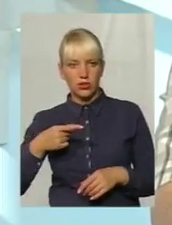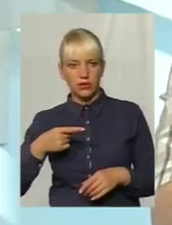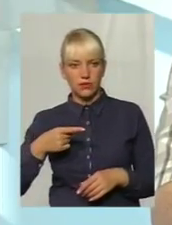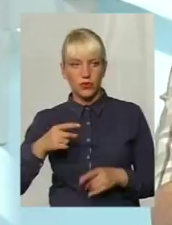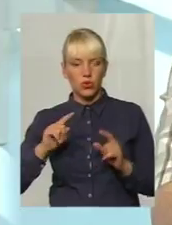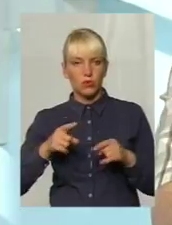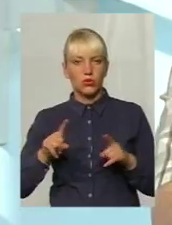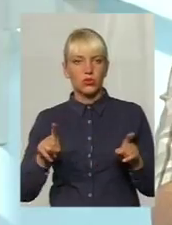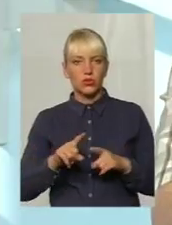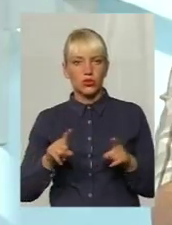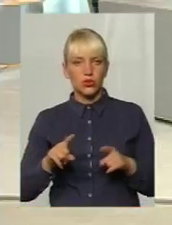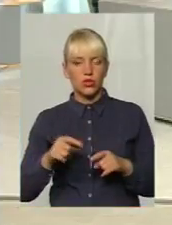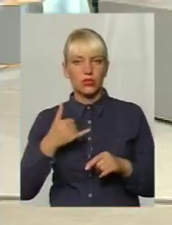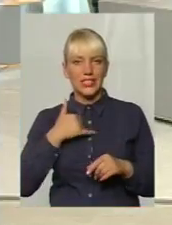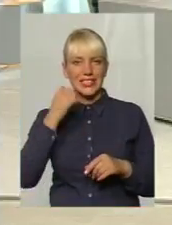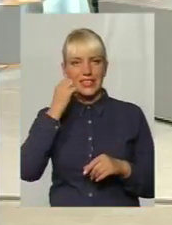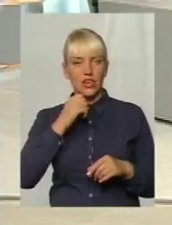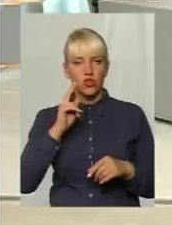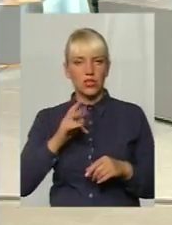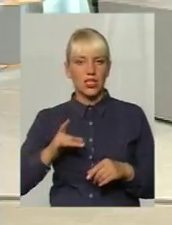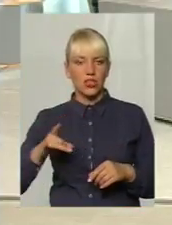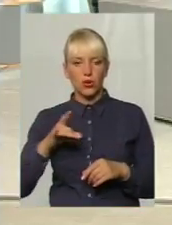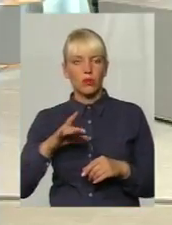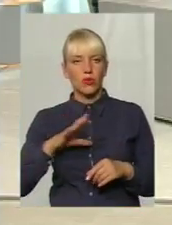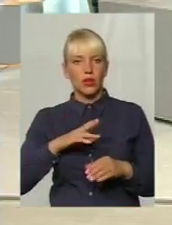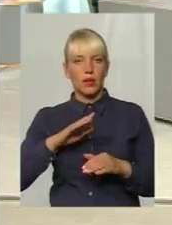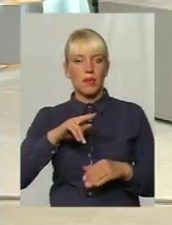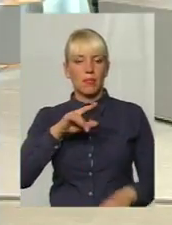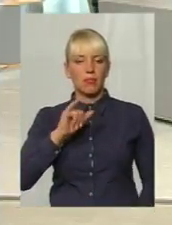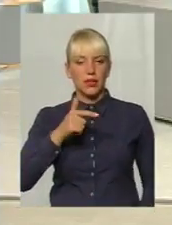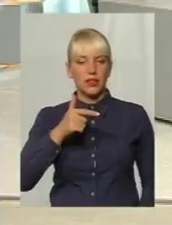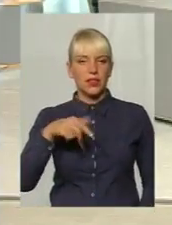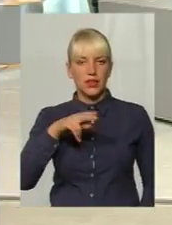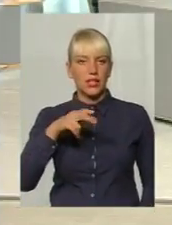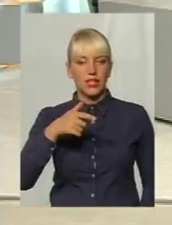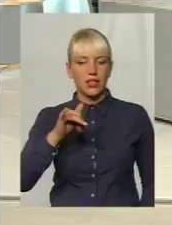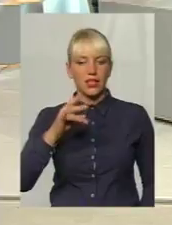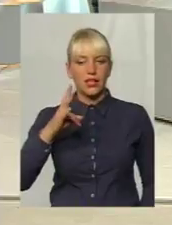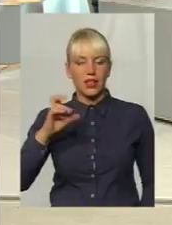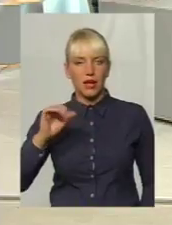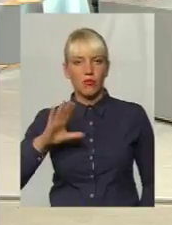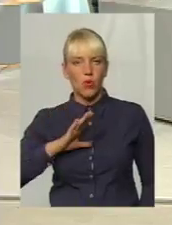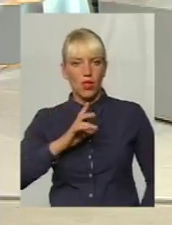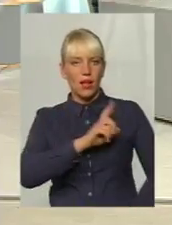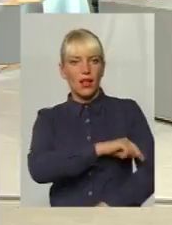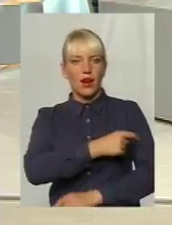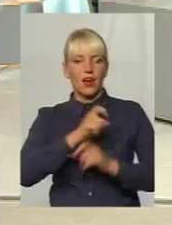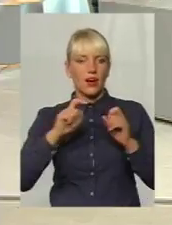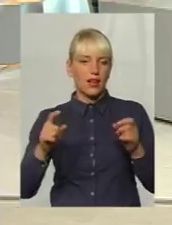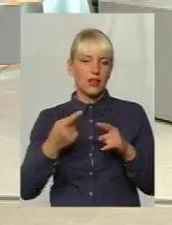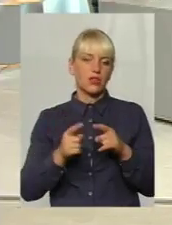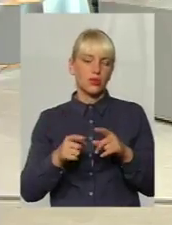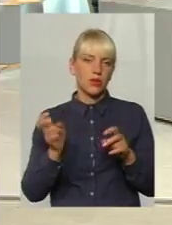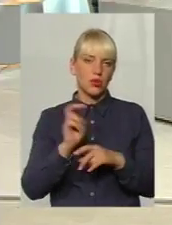Тому що в нас в районі було в Підгірному, була мікарня. Саме-саме звичайні